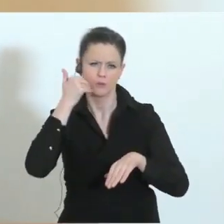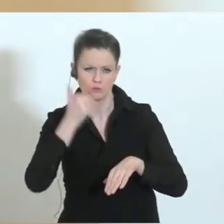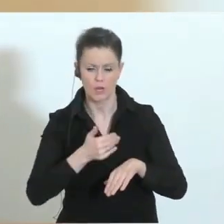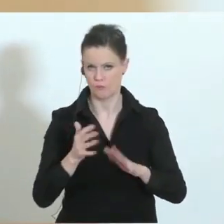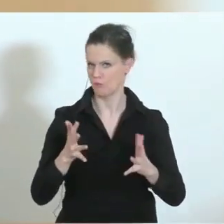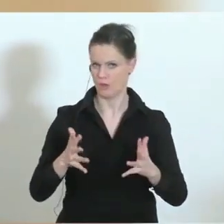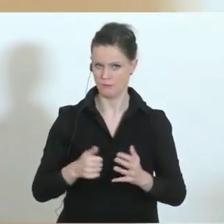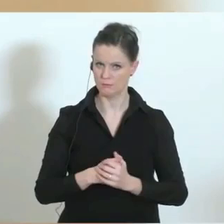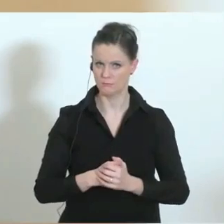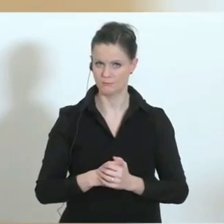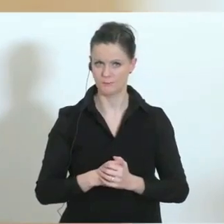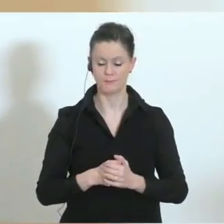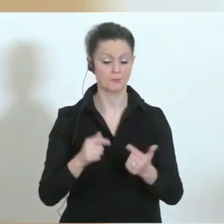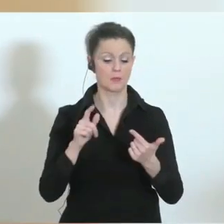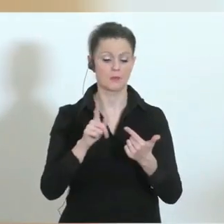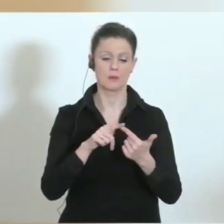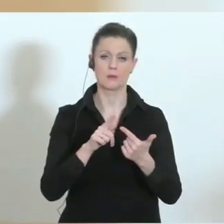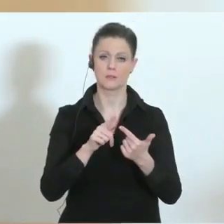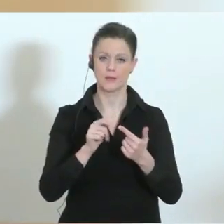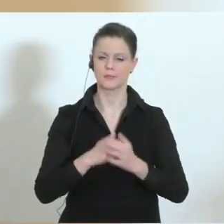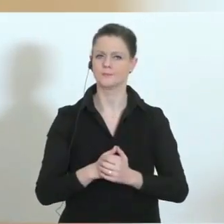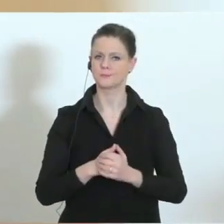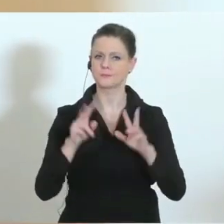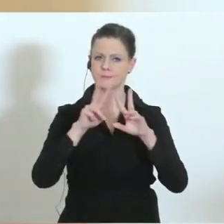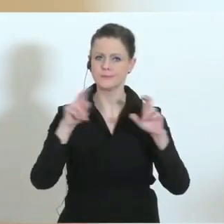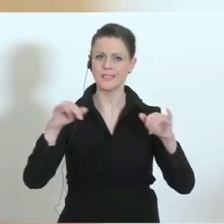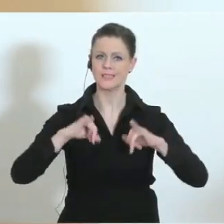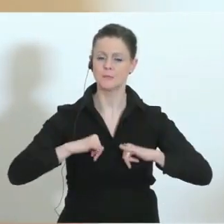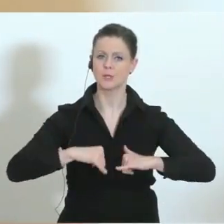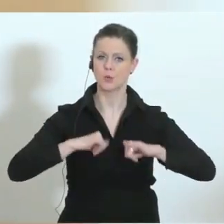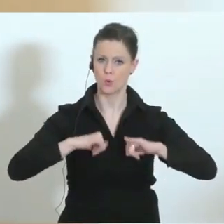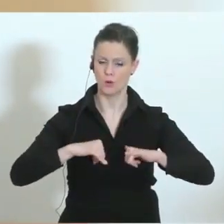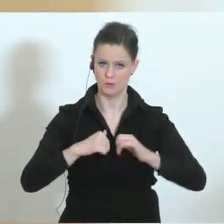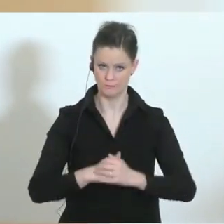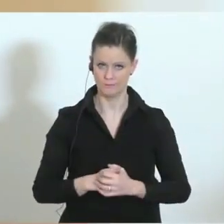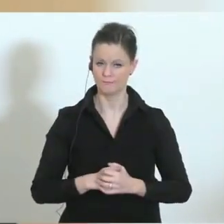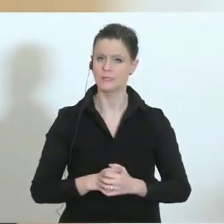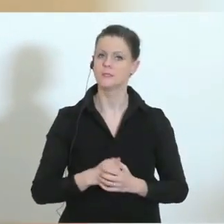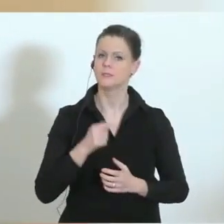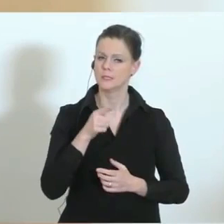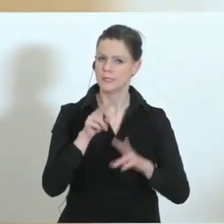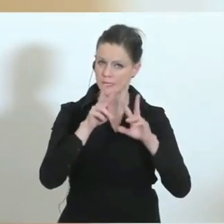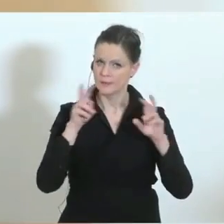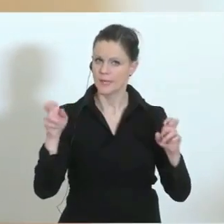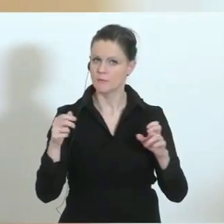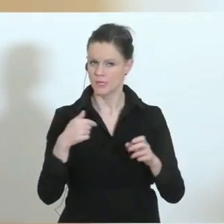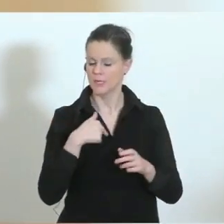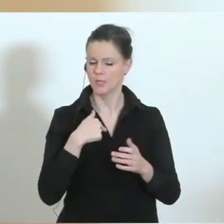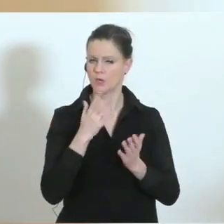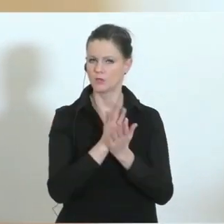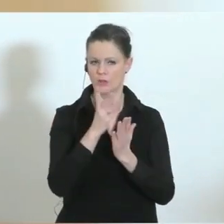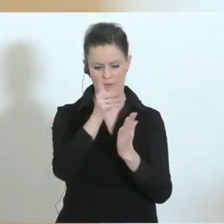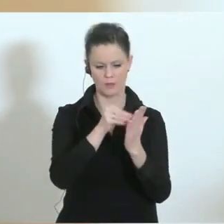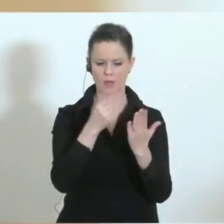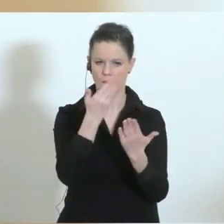Verschärfung gehen. Punkt 2 ist die Thematik in Tirol. In dieser Thematik habe ich mir selbstverständlich die Daten jetzt